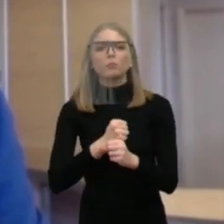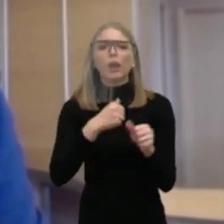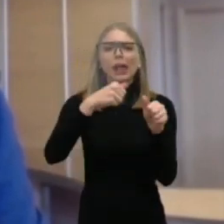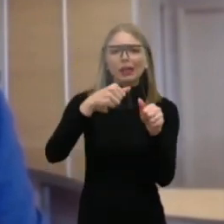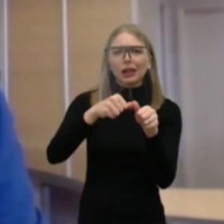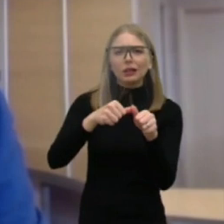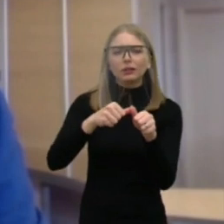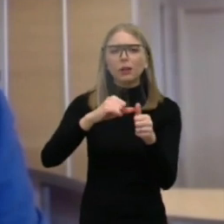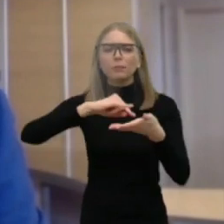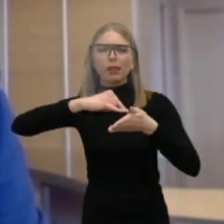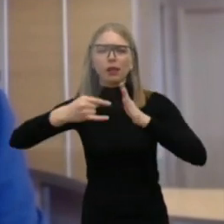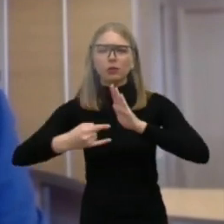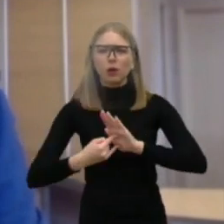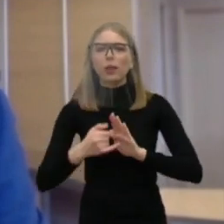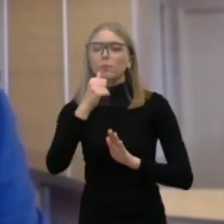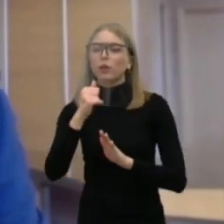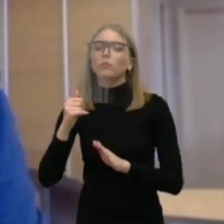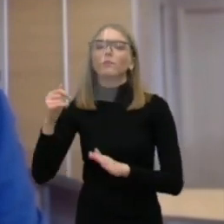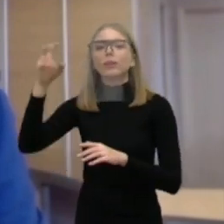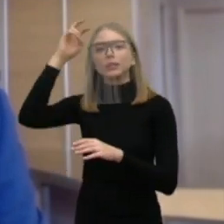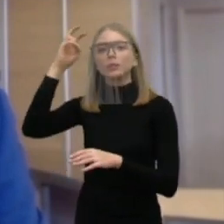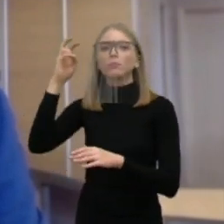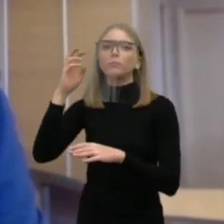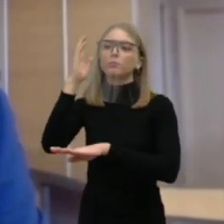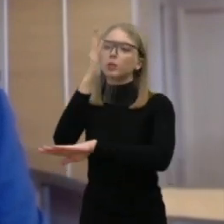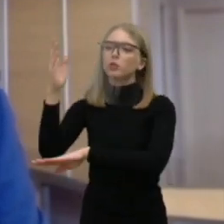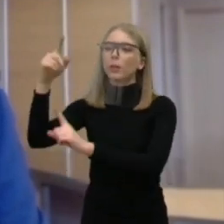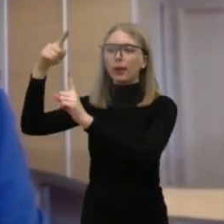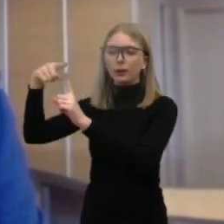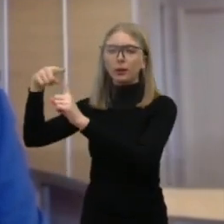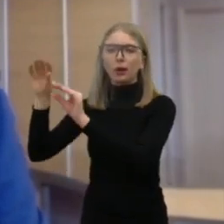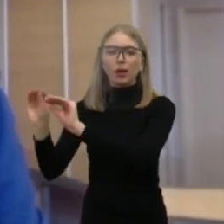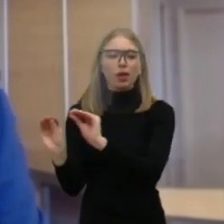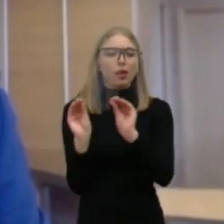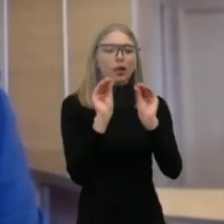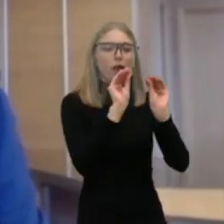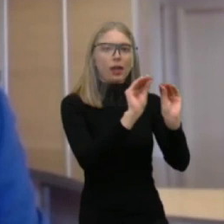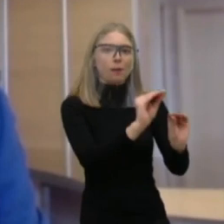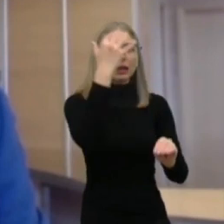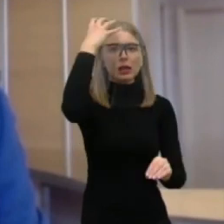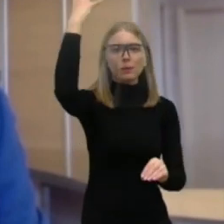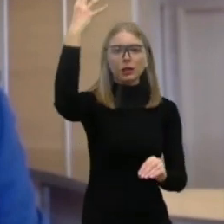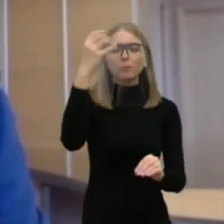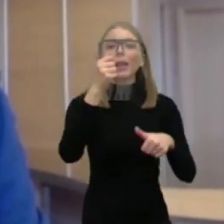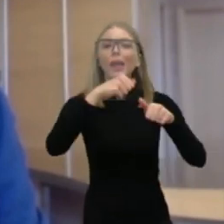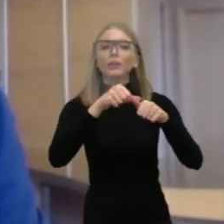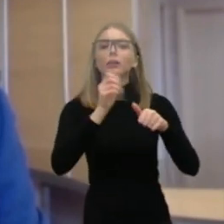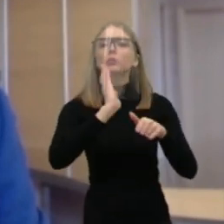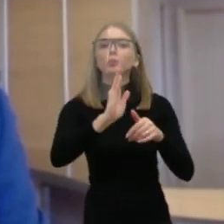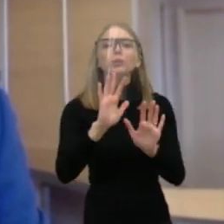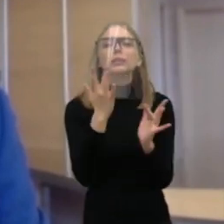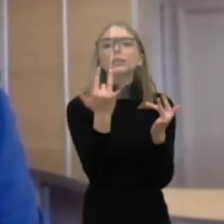bus perkeltai iš valstybinės miškų, tarnybos miškų kontrolės funkcijai atlikti į aplinkos apsaugos departamentą.